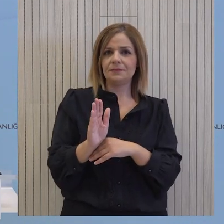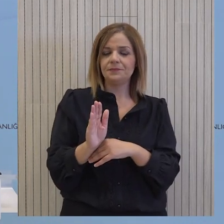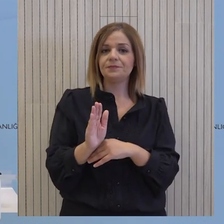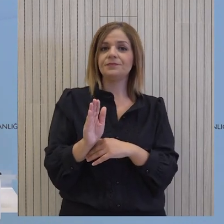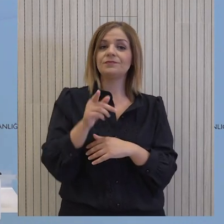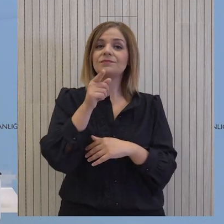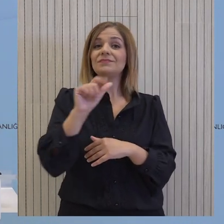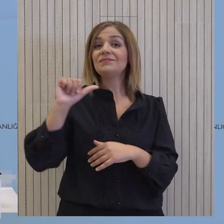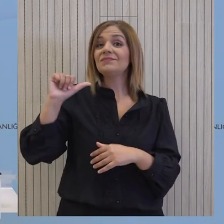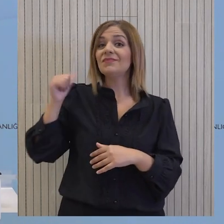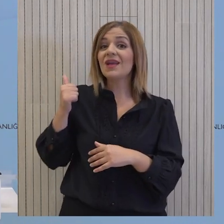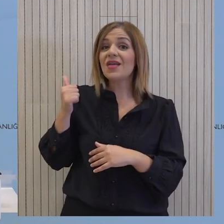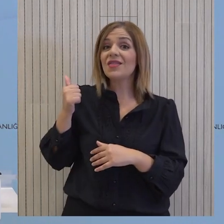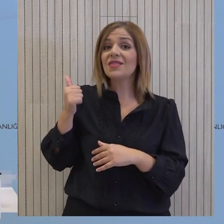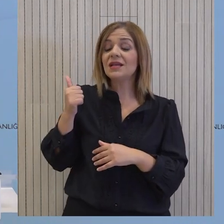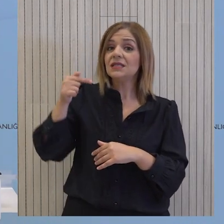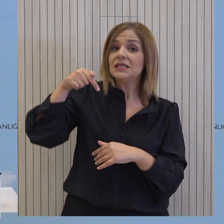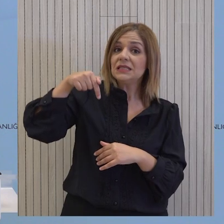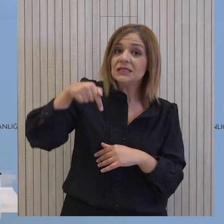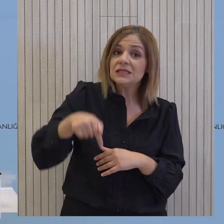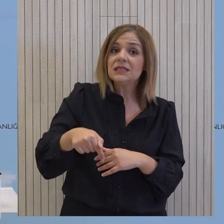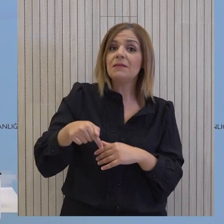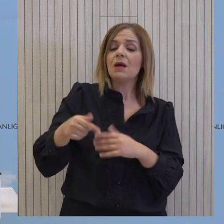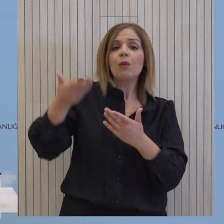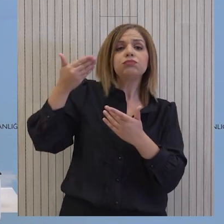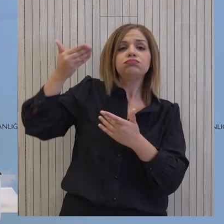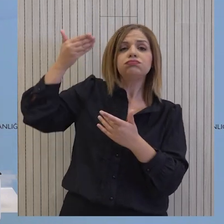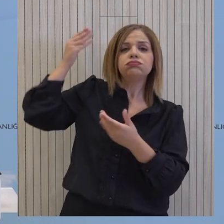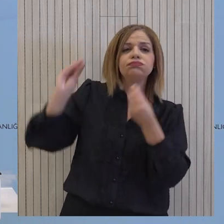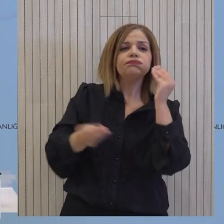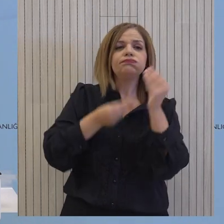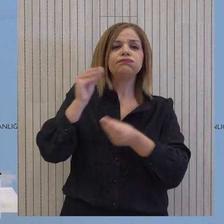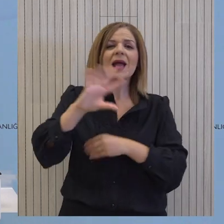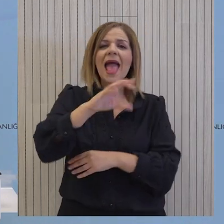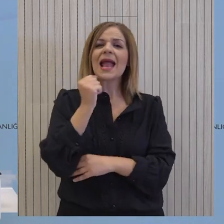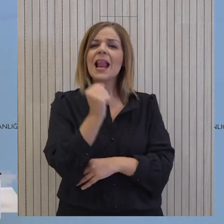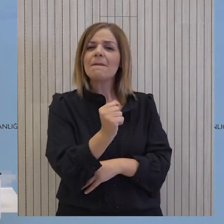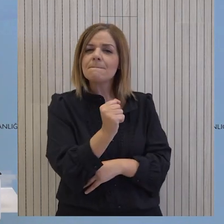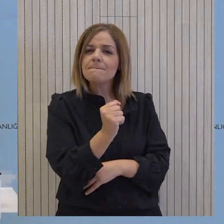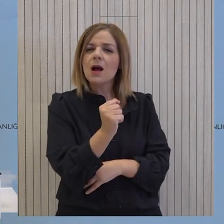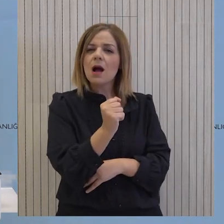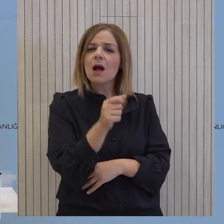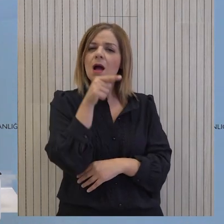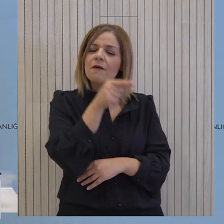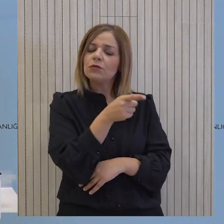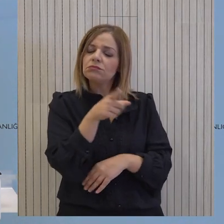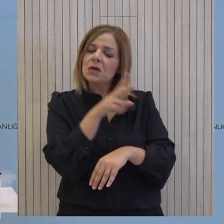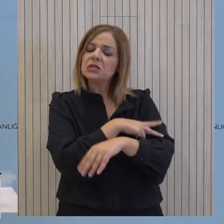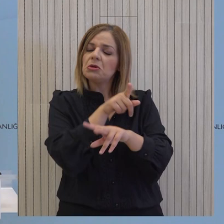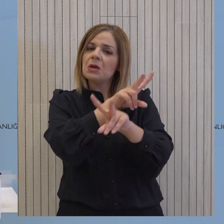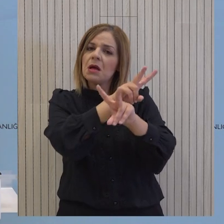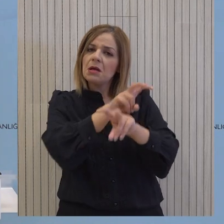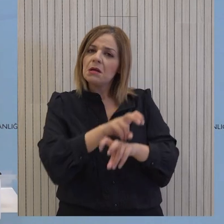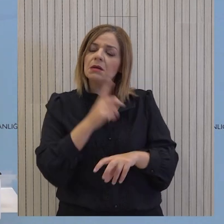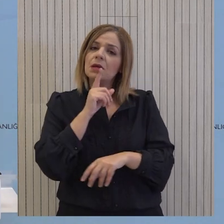οι χθες και οι σημερινές εξάρσεις της εγκληματικότητας θα πρέπει, είναι ενώπινες της αστυνομίας και οι